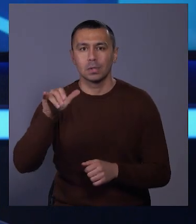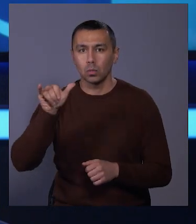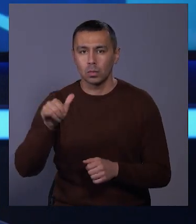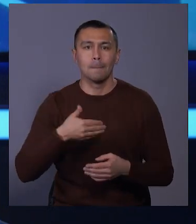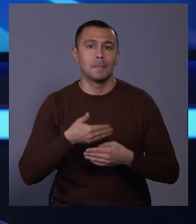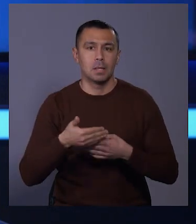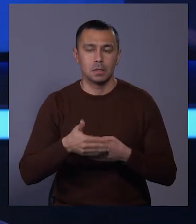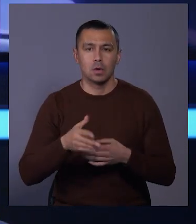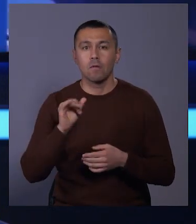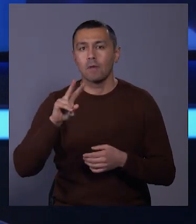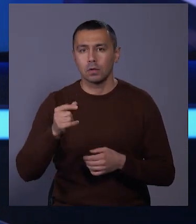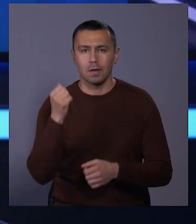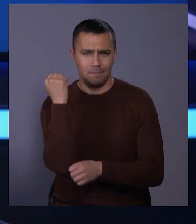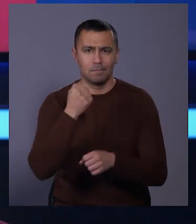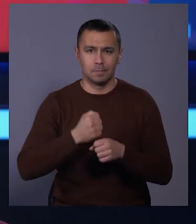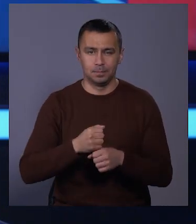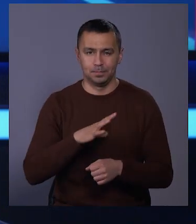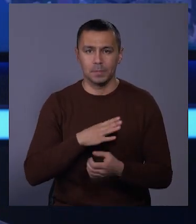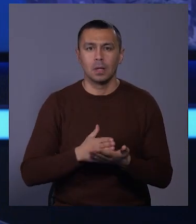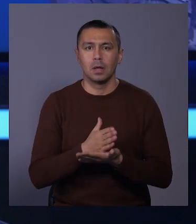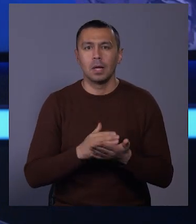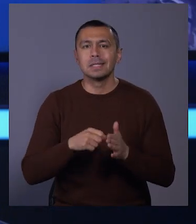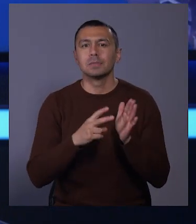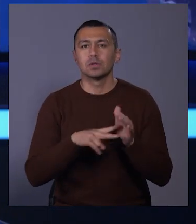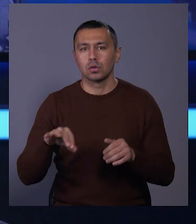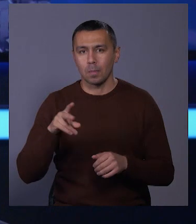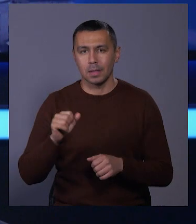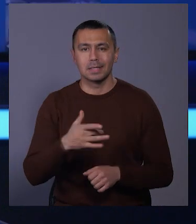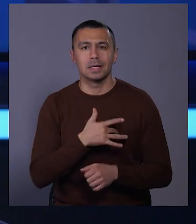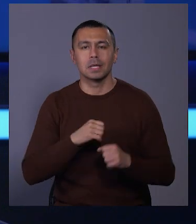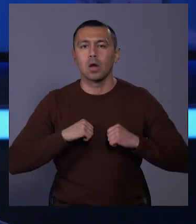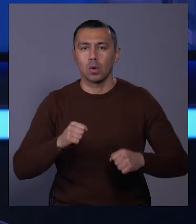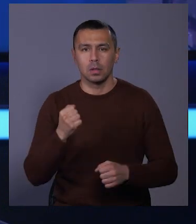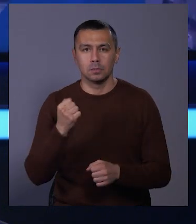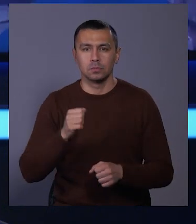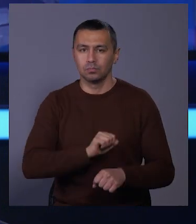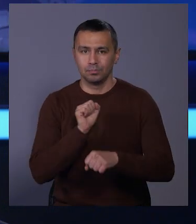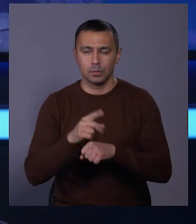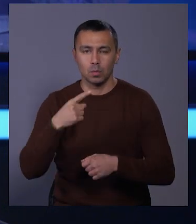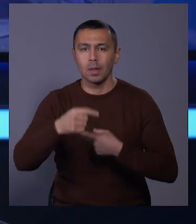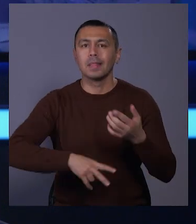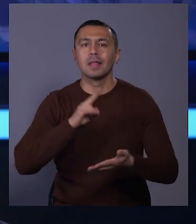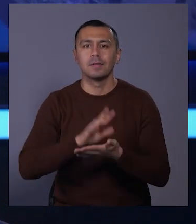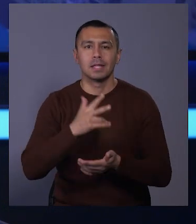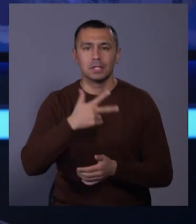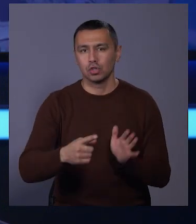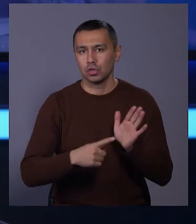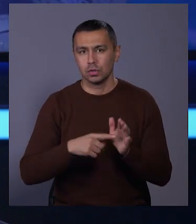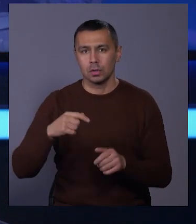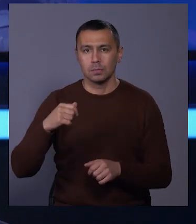Згодом у Ковалі, що на Волині. 17 листопада серце героя зупинилося. Йому на віки 36.